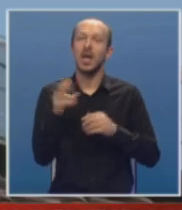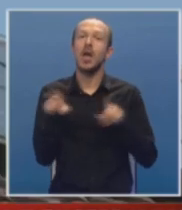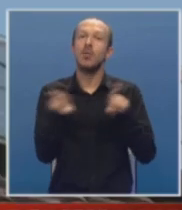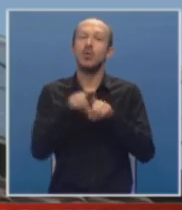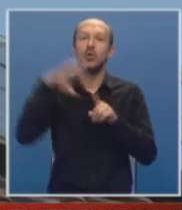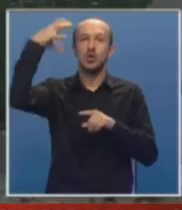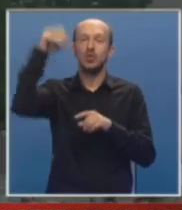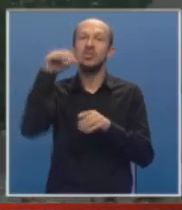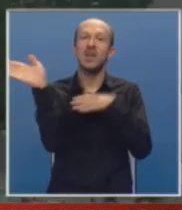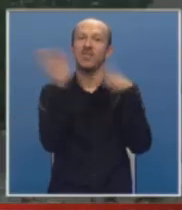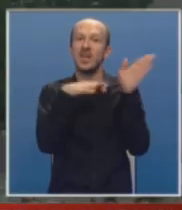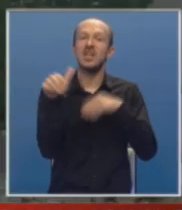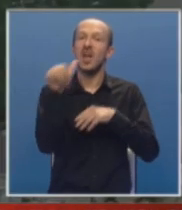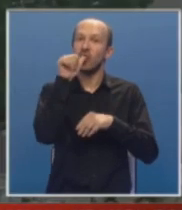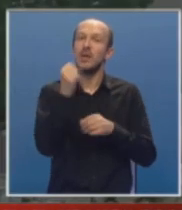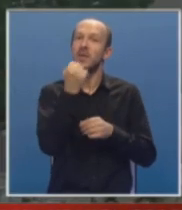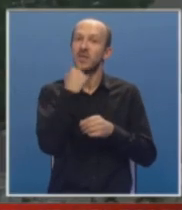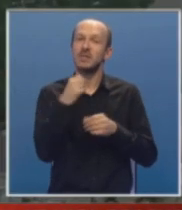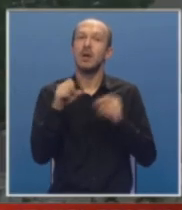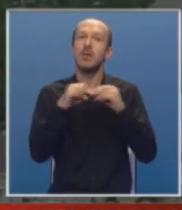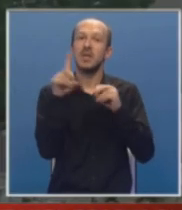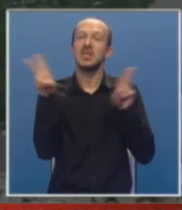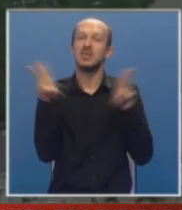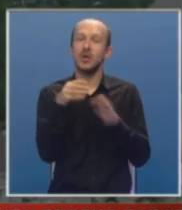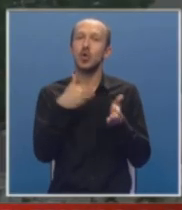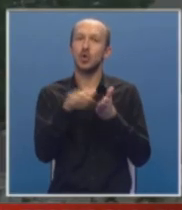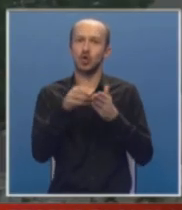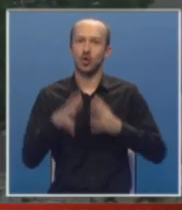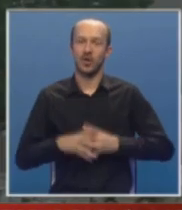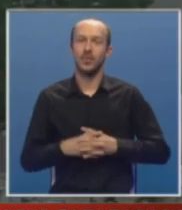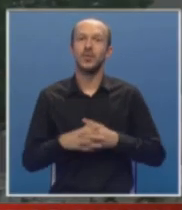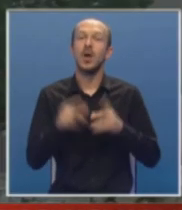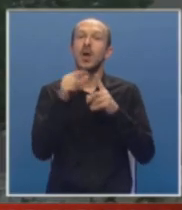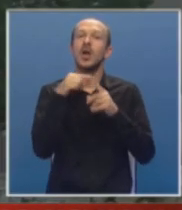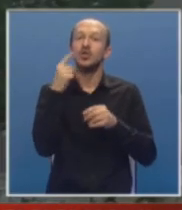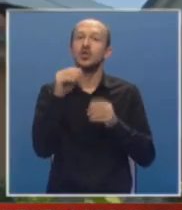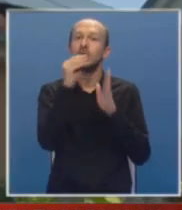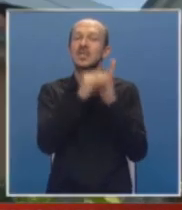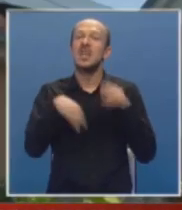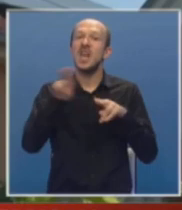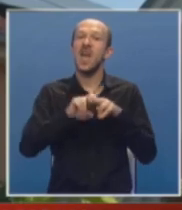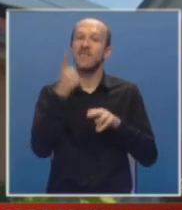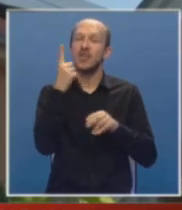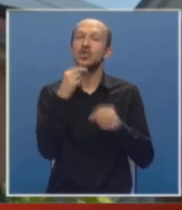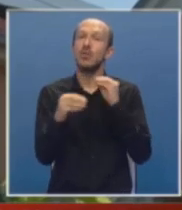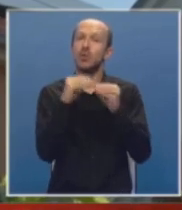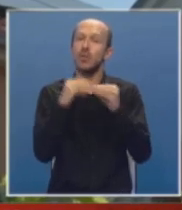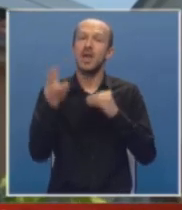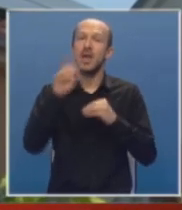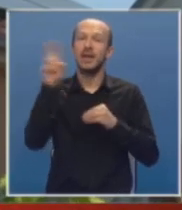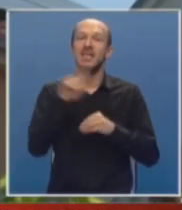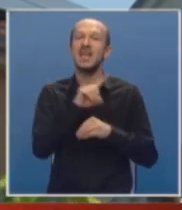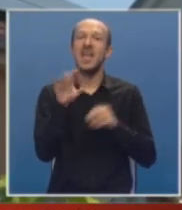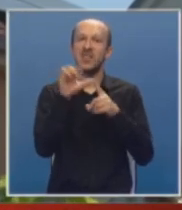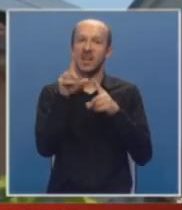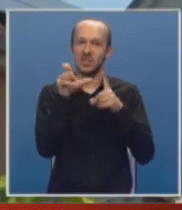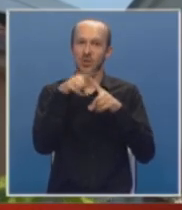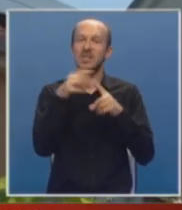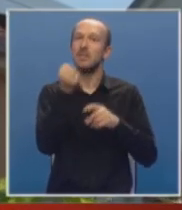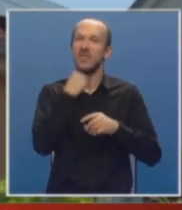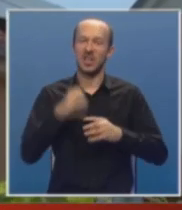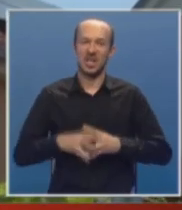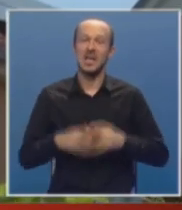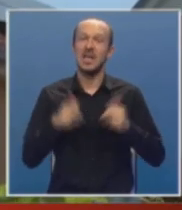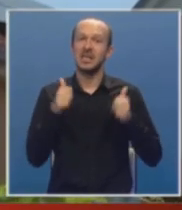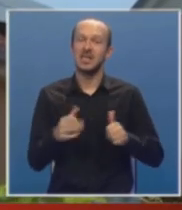poput sunca, vjetra i vode privrednicima bi smanjio troškove. Poslodavci kažu da ime najveći problem energetska neefikasnost privredi.